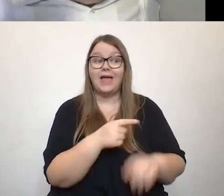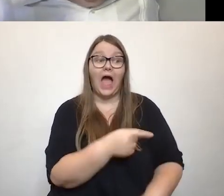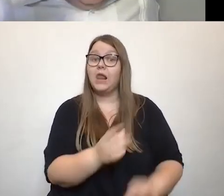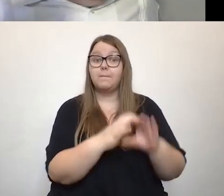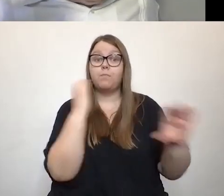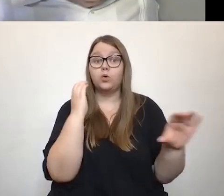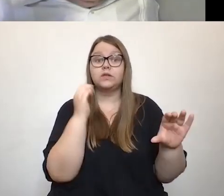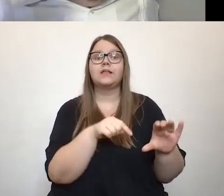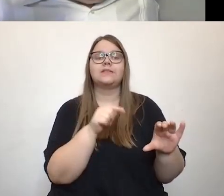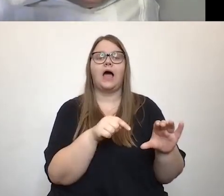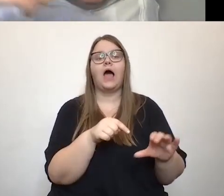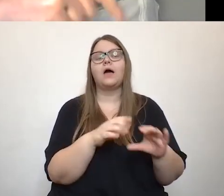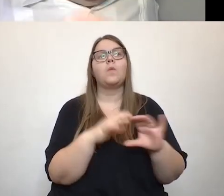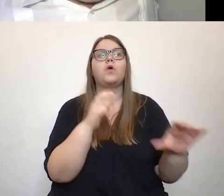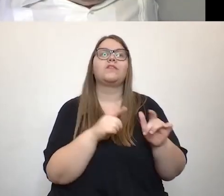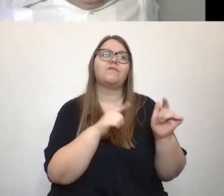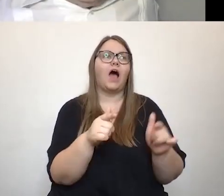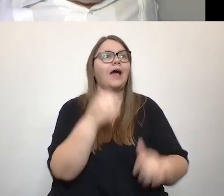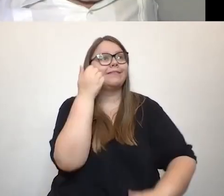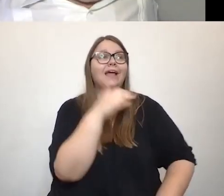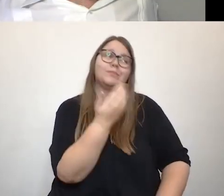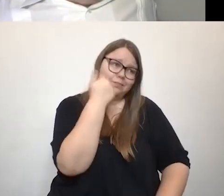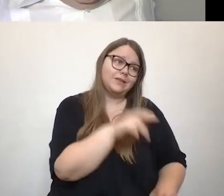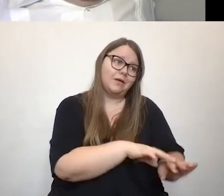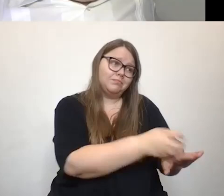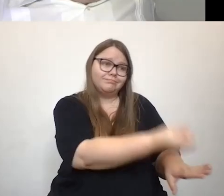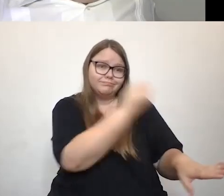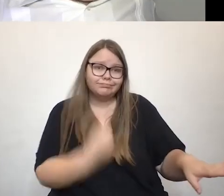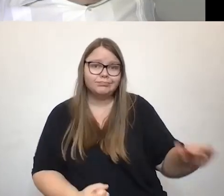da musst du nicht einen netten Busfahrer haben, der nicht immer eben da die Rampen verkauft.